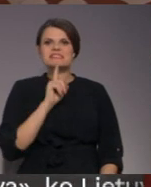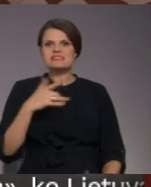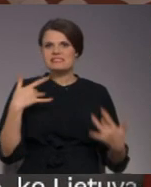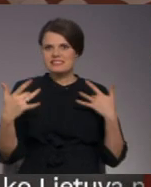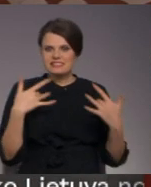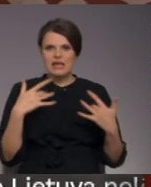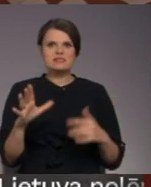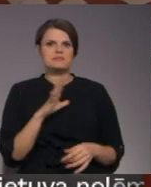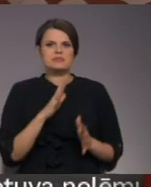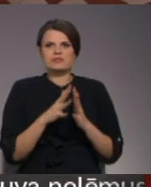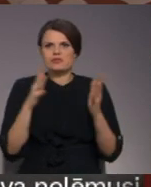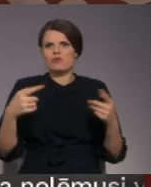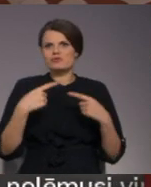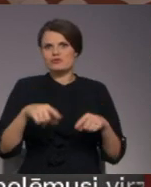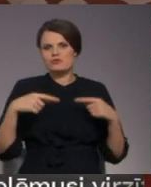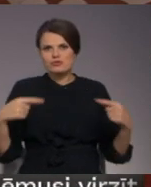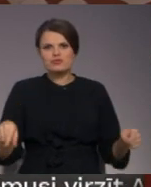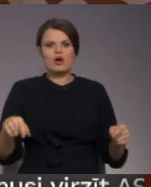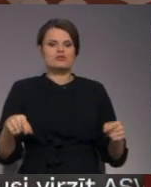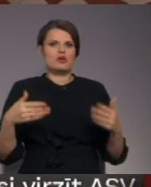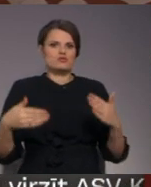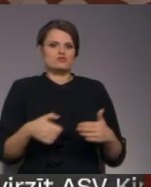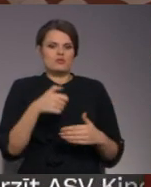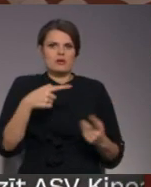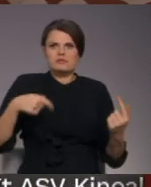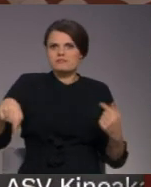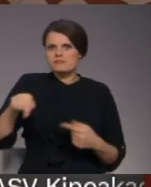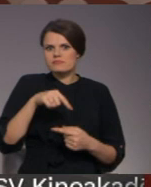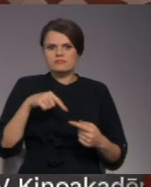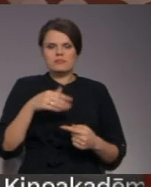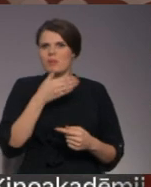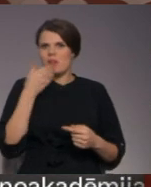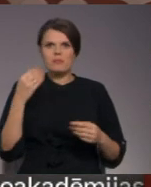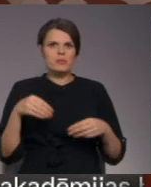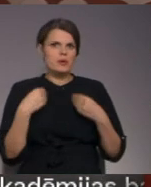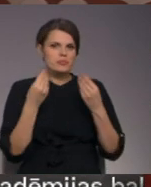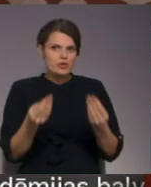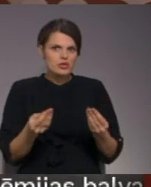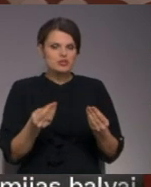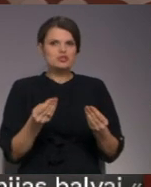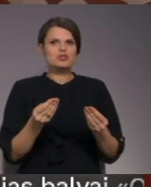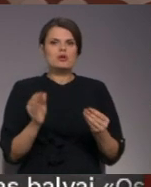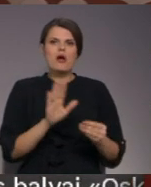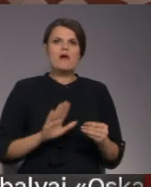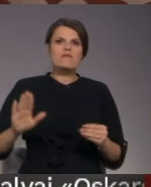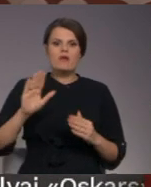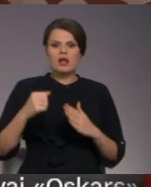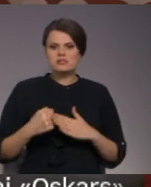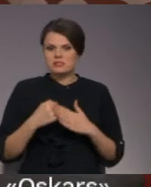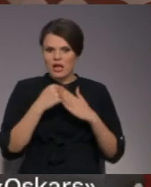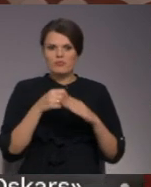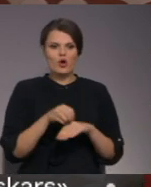ir piedzīvojis daudz un dažādas perturbācijas šogad, tam nepiešķīja atbalstošo